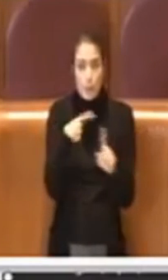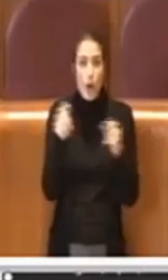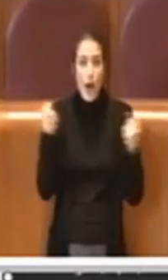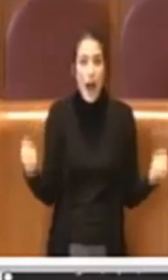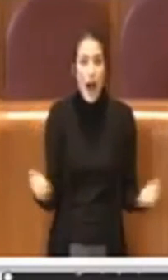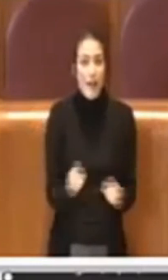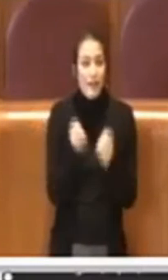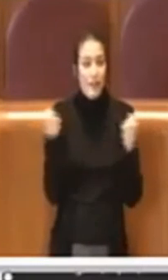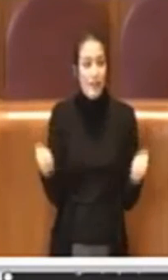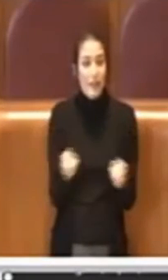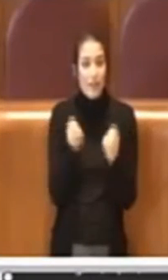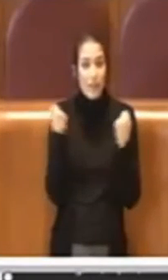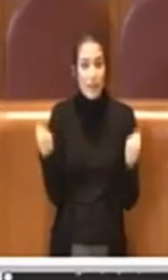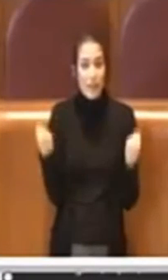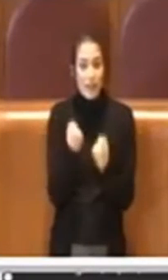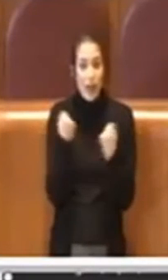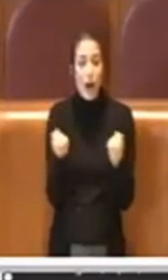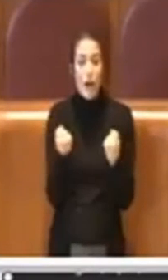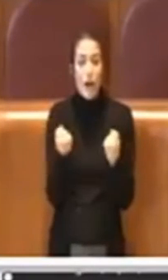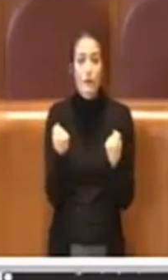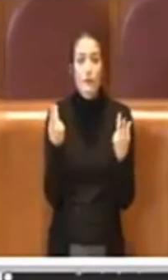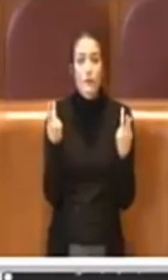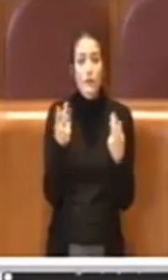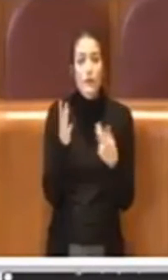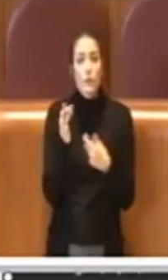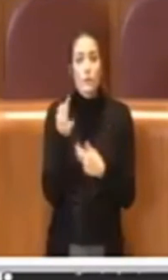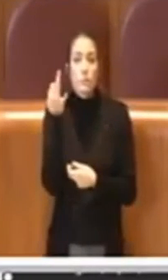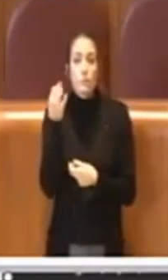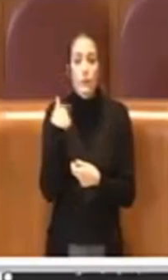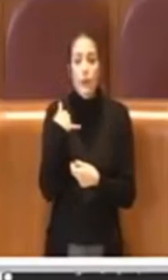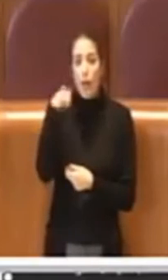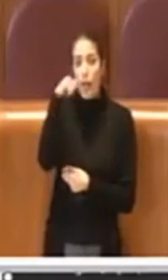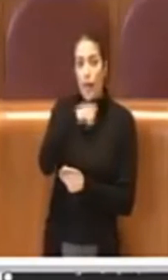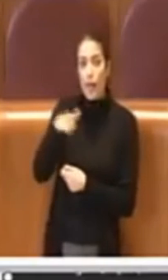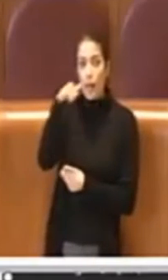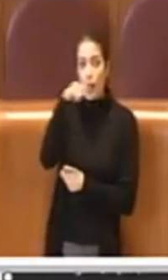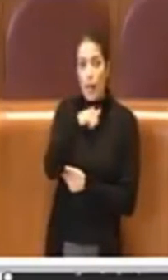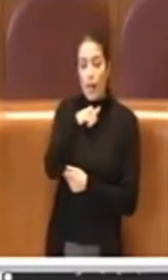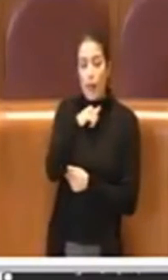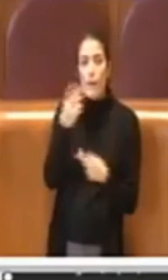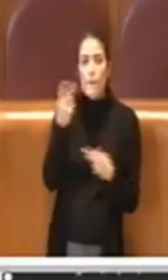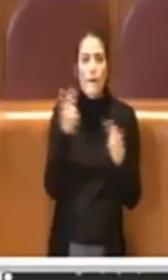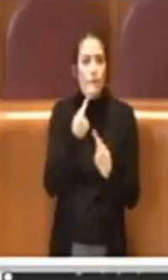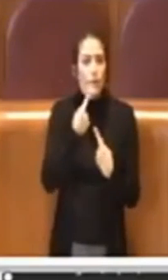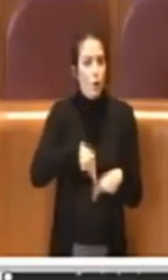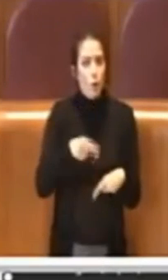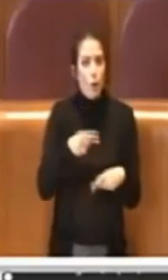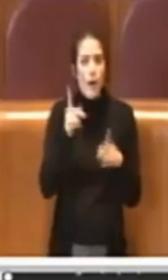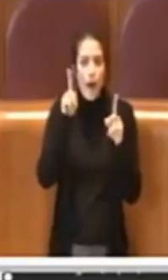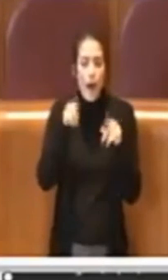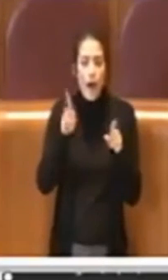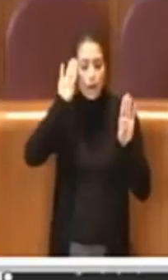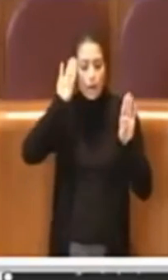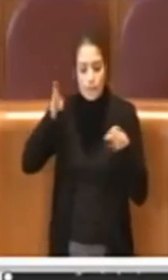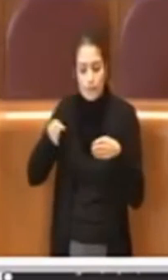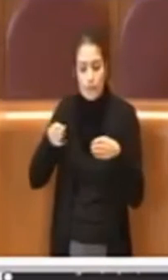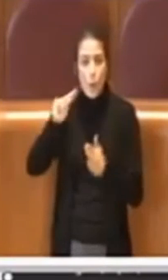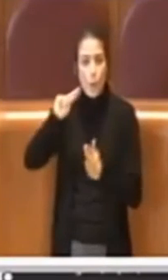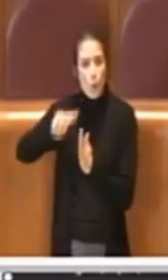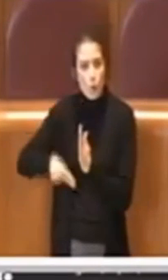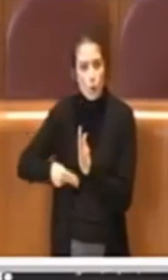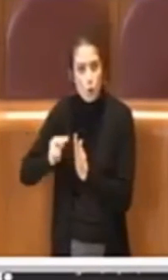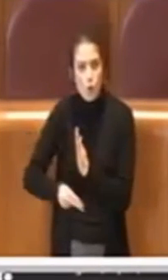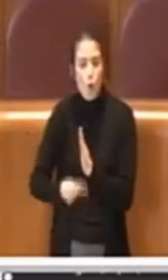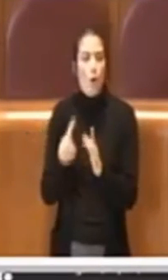che sinceramente passa quasi inosservata, ma noi abbiamo dedicato anche delle emozioni,